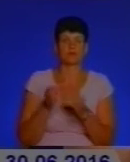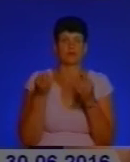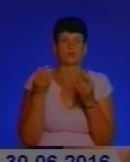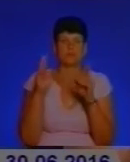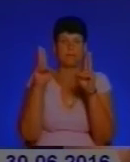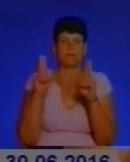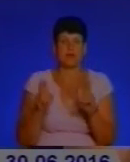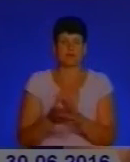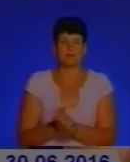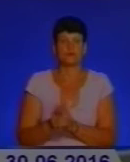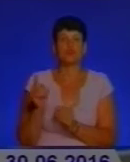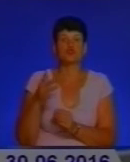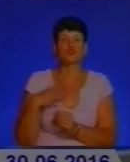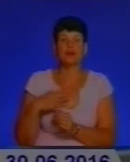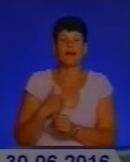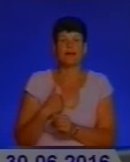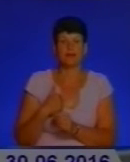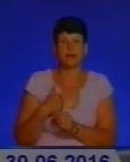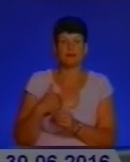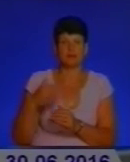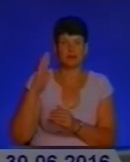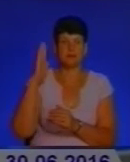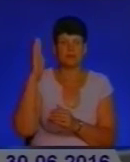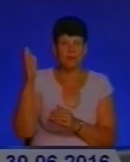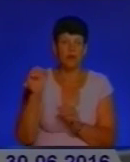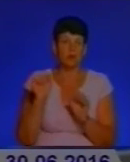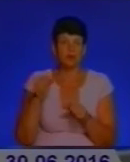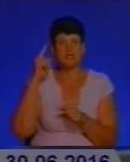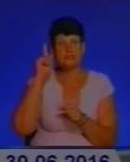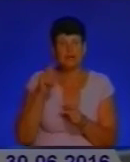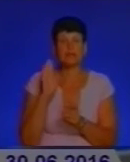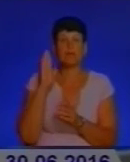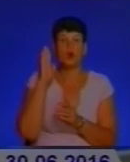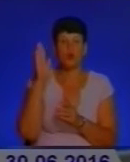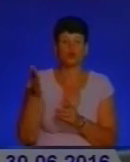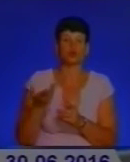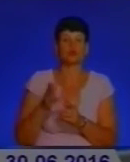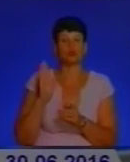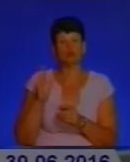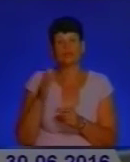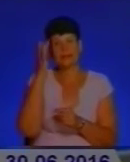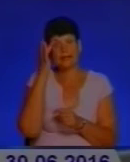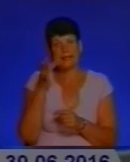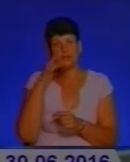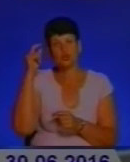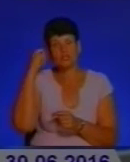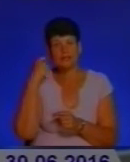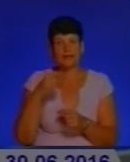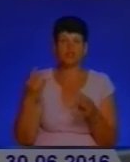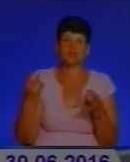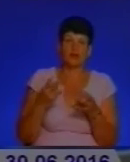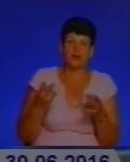правил. Що чекає нас попереду? Можливо, знаєте якісь прогнози синоптиків? Чи буде далі літо наше спекотним і чи варто буде